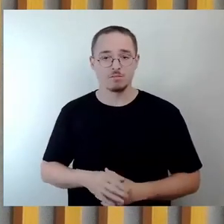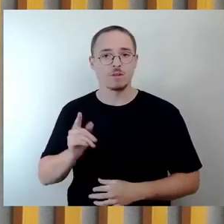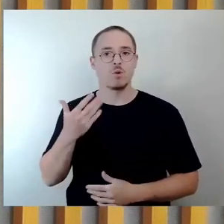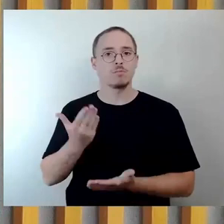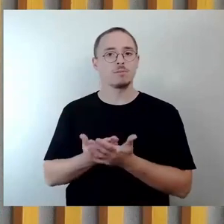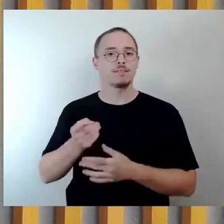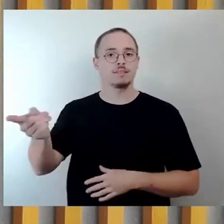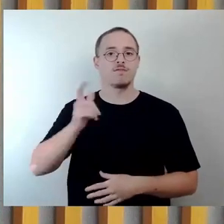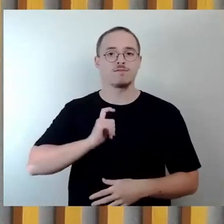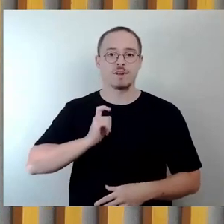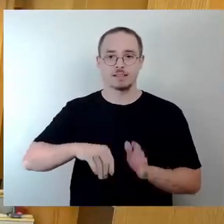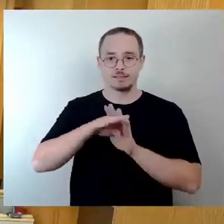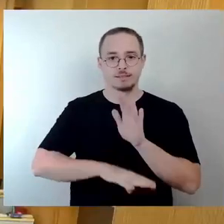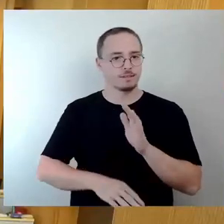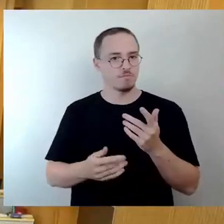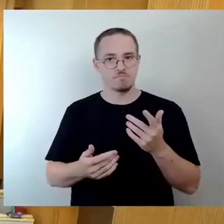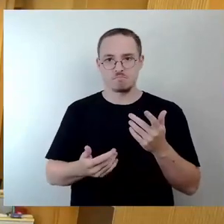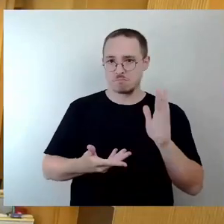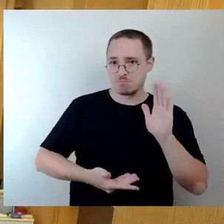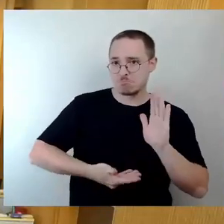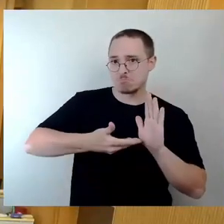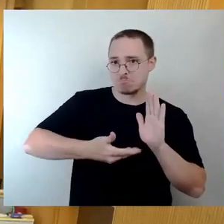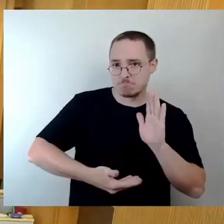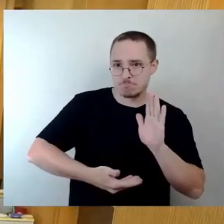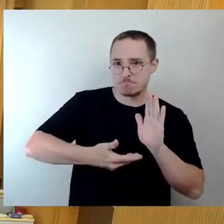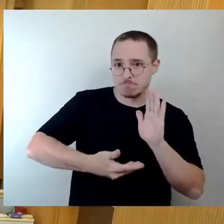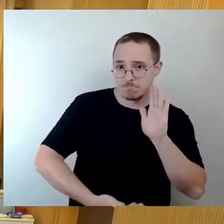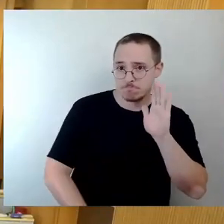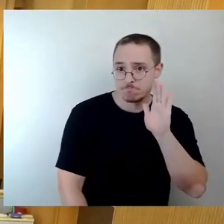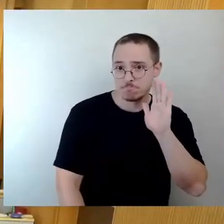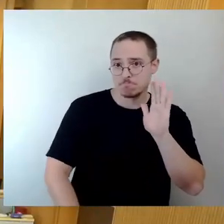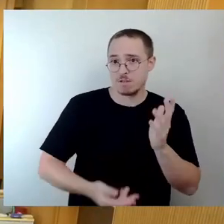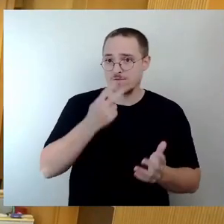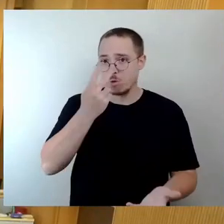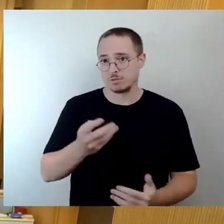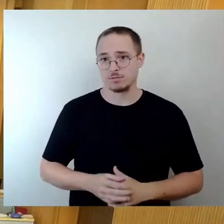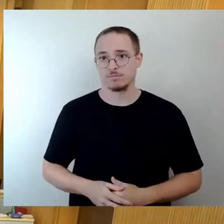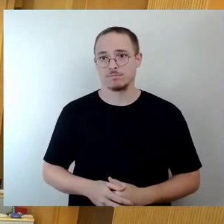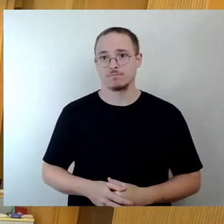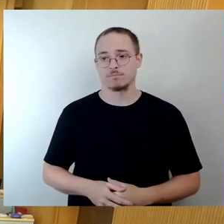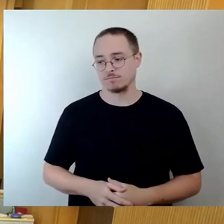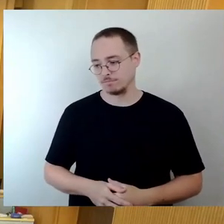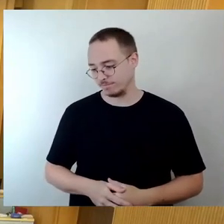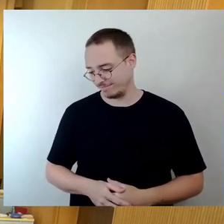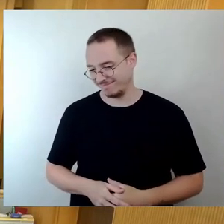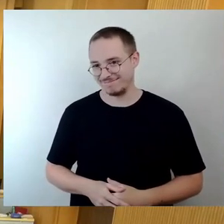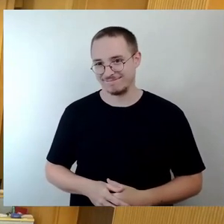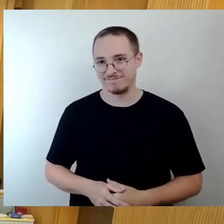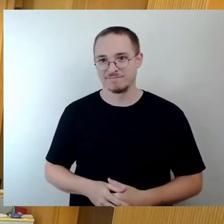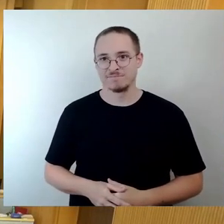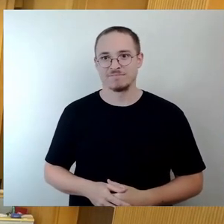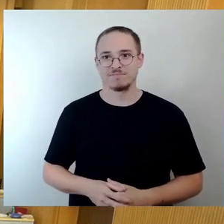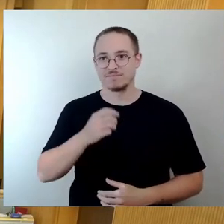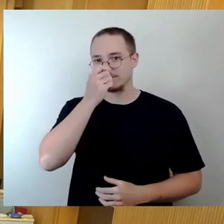Distanzes? Okay, die Beantwortung übernimmt Frau Klepsch als Kulturbürgermeisterin. Bitte schön. Genau, vielen